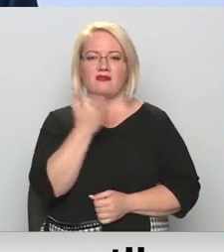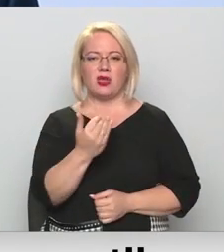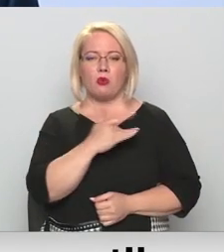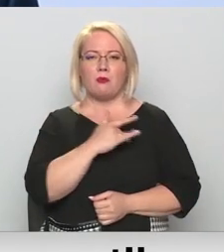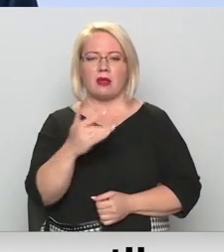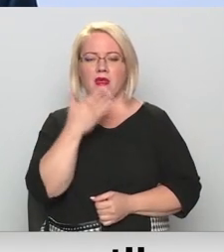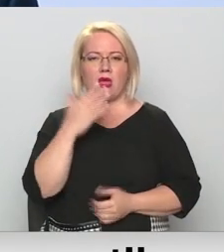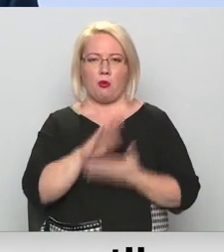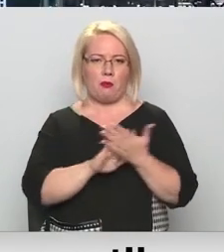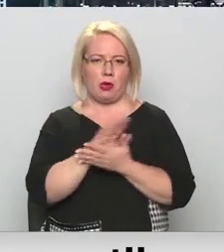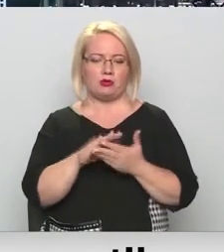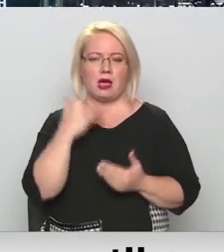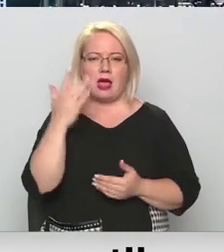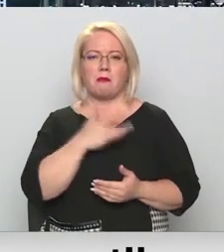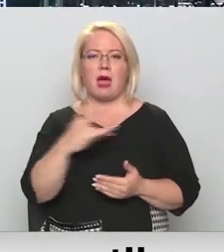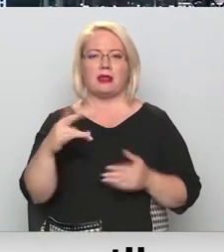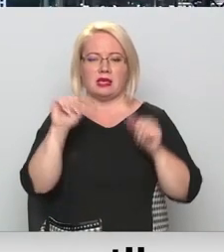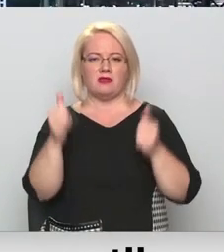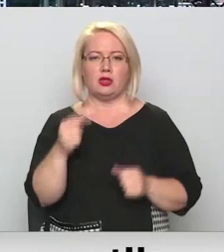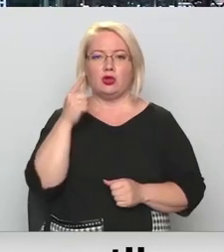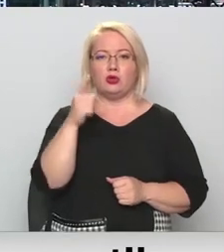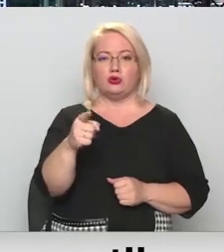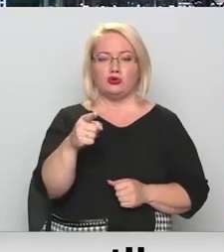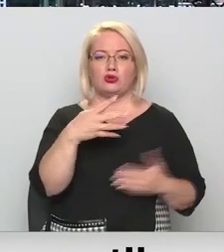bijuši kopš partijas izveidošanas 1949.